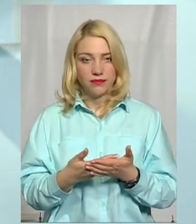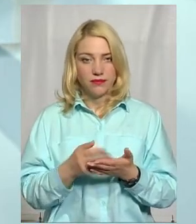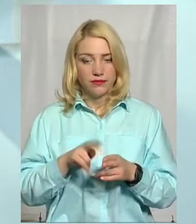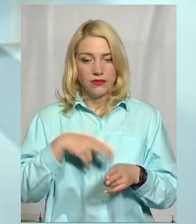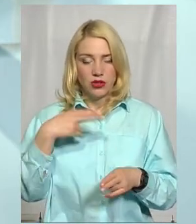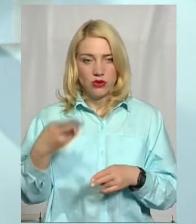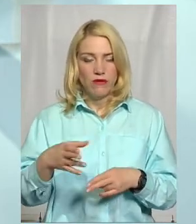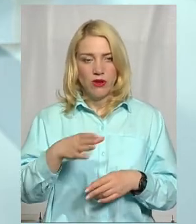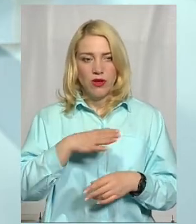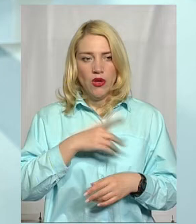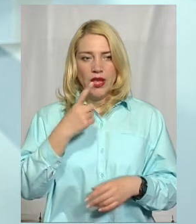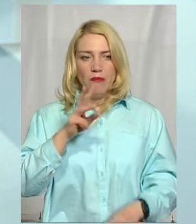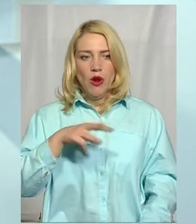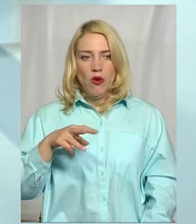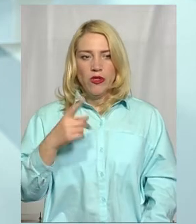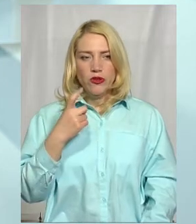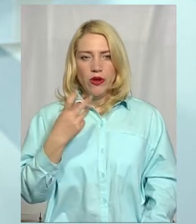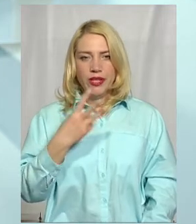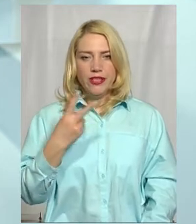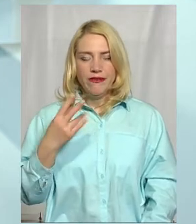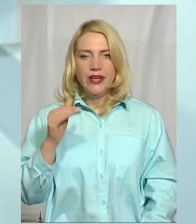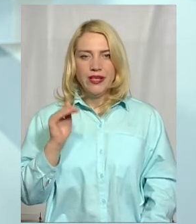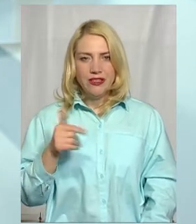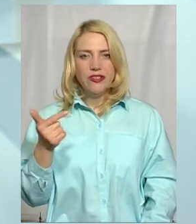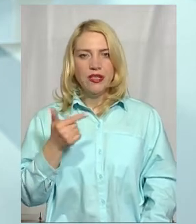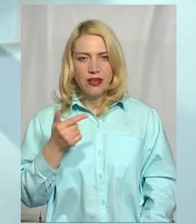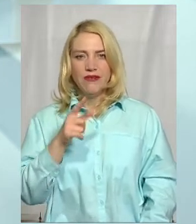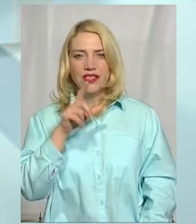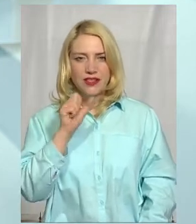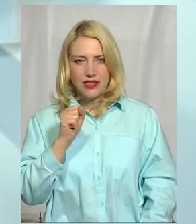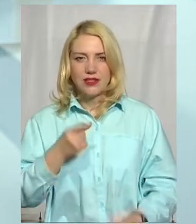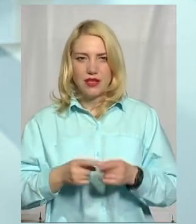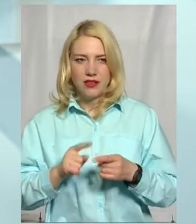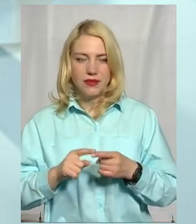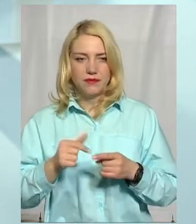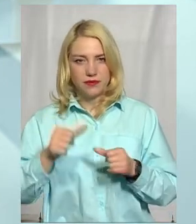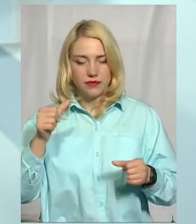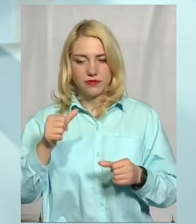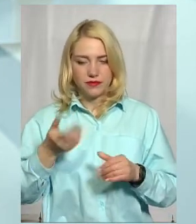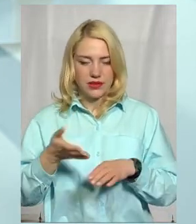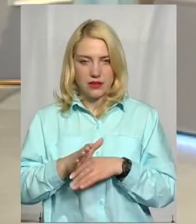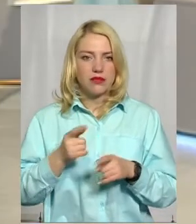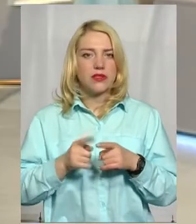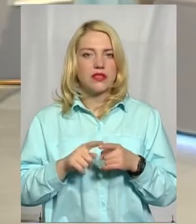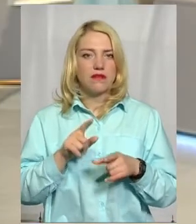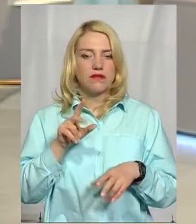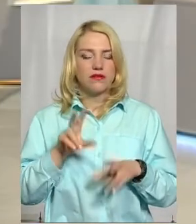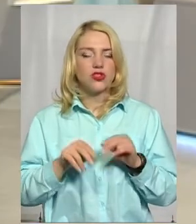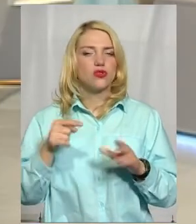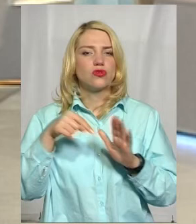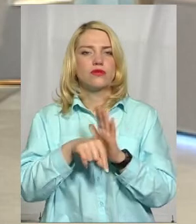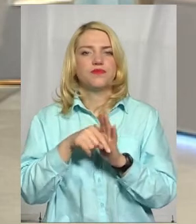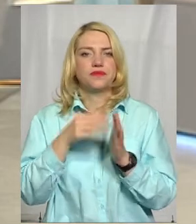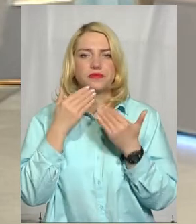відшкодовано було 1 млн 132 тисячі гривень за пільговими перевезеннями. Що це означає? в повному обсязі